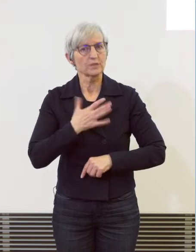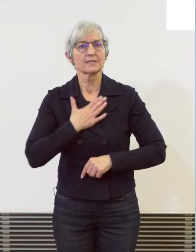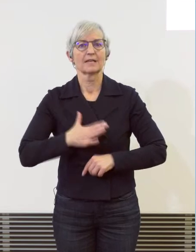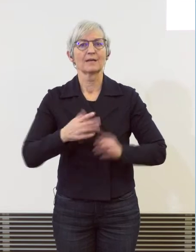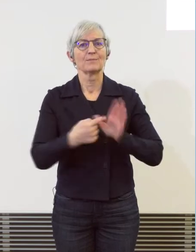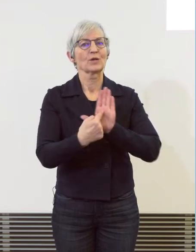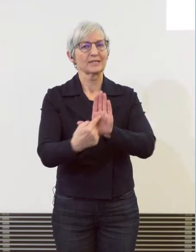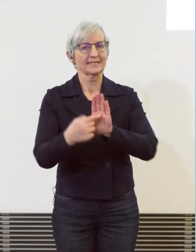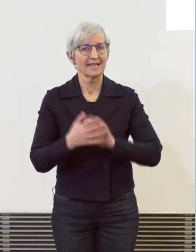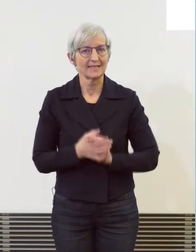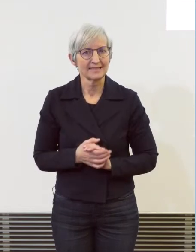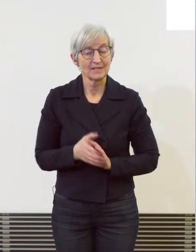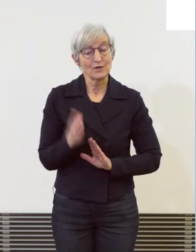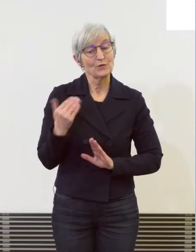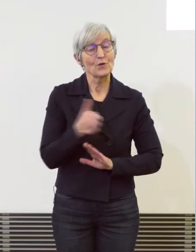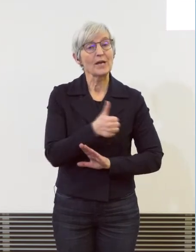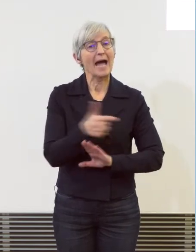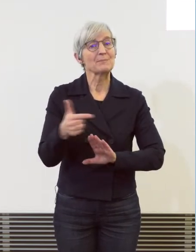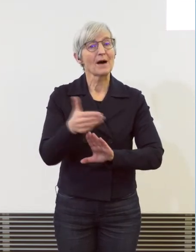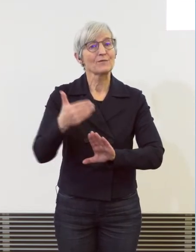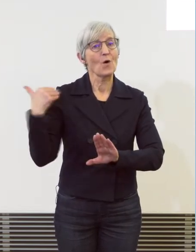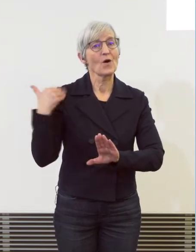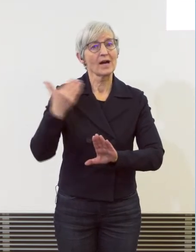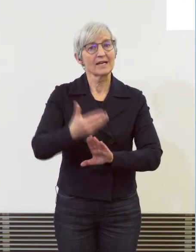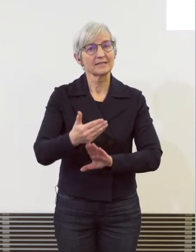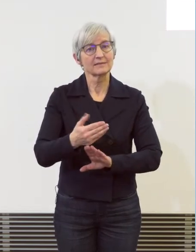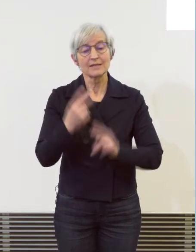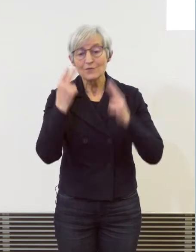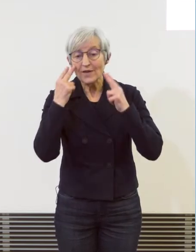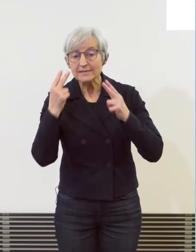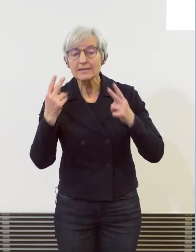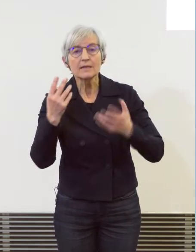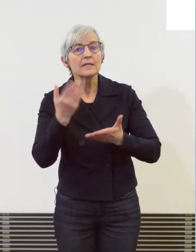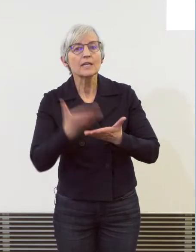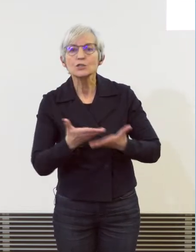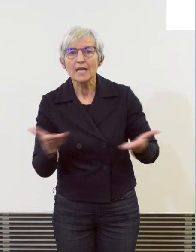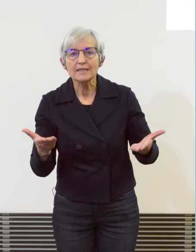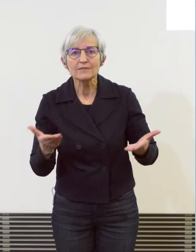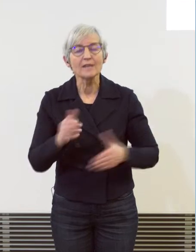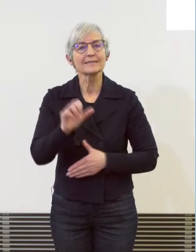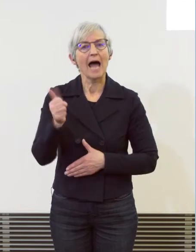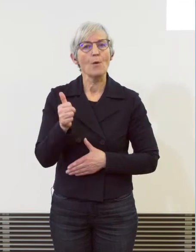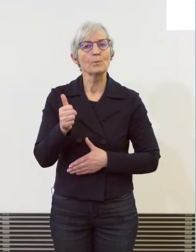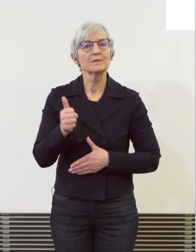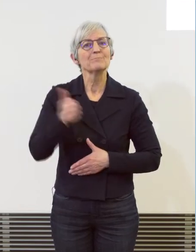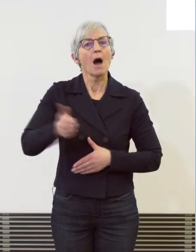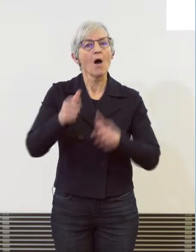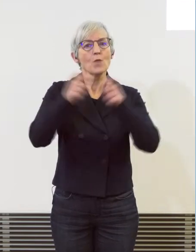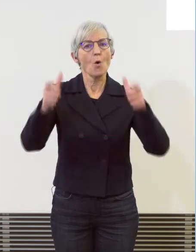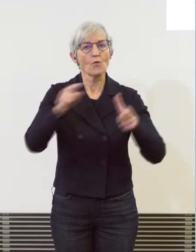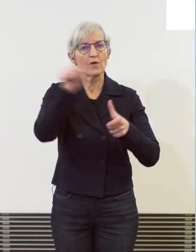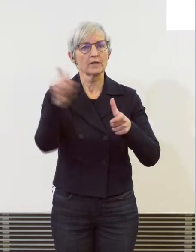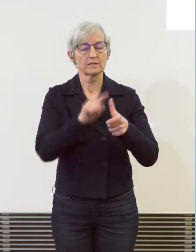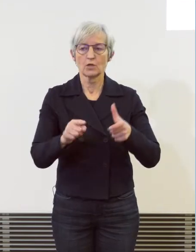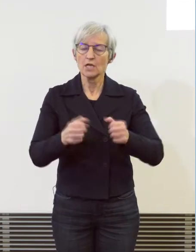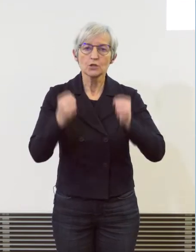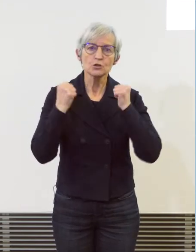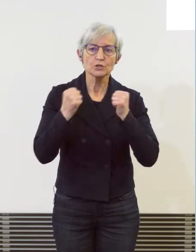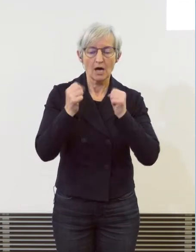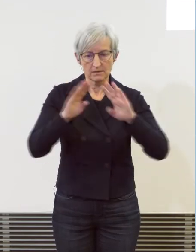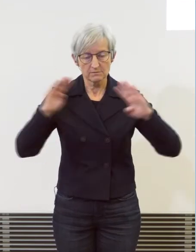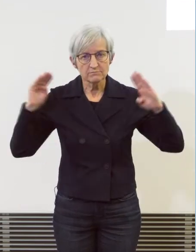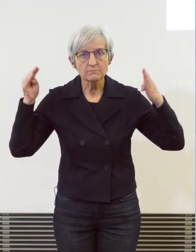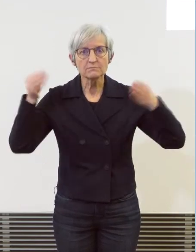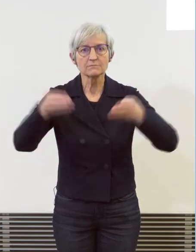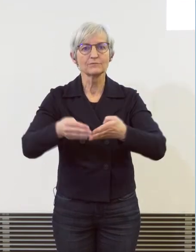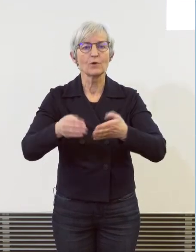ein paar Wochen festgestellt, dass der Hauptbahnhof Zürich ein Fokus geworden ist. Ein Fokus nicht